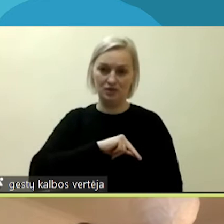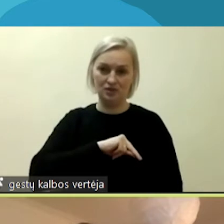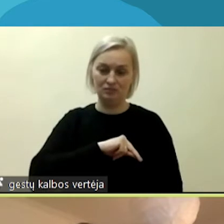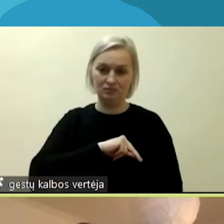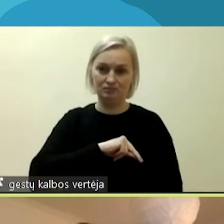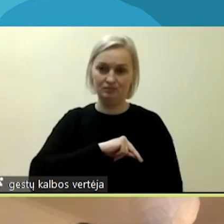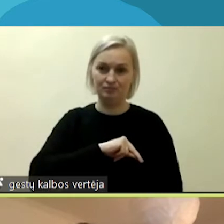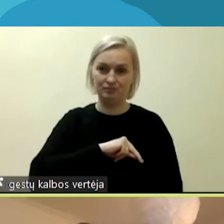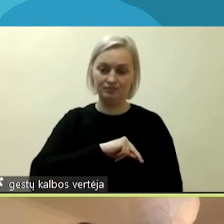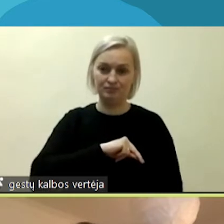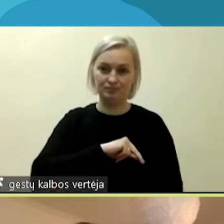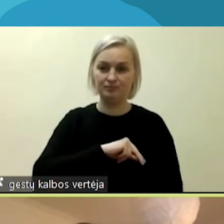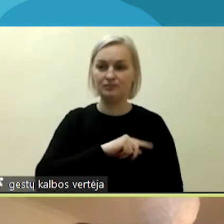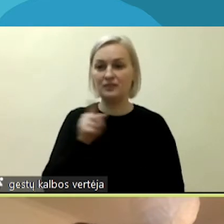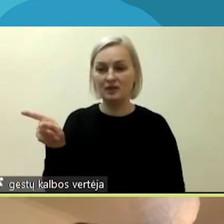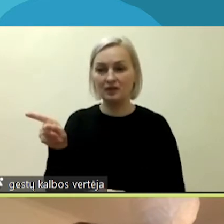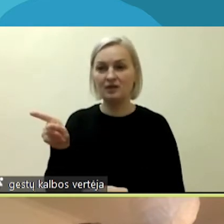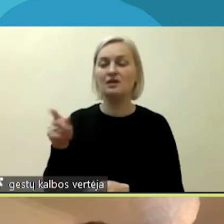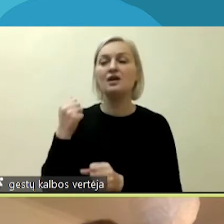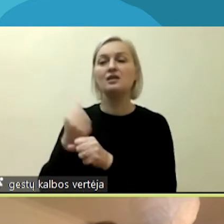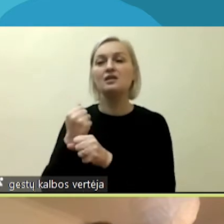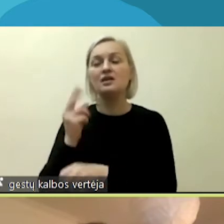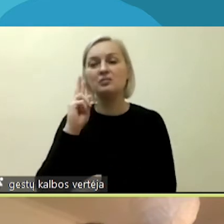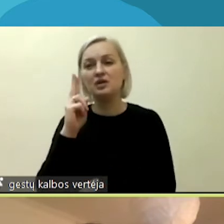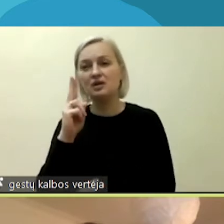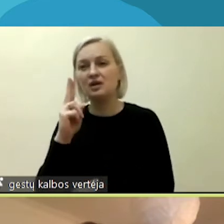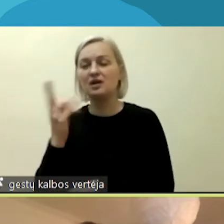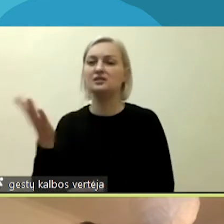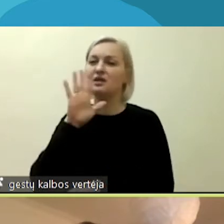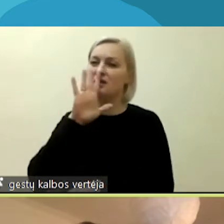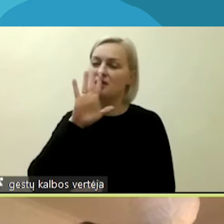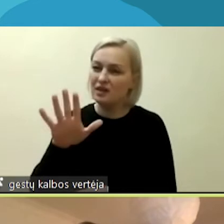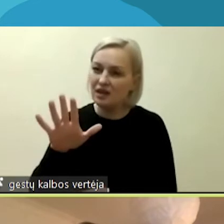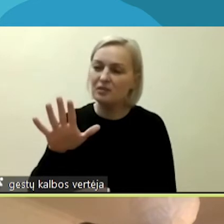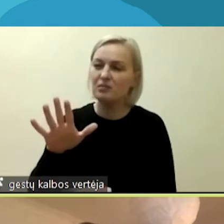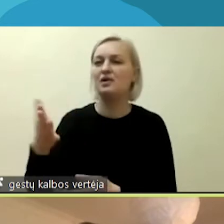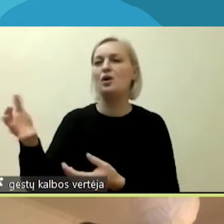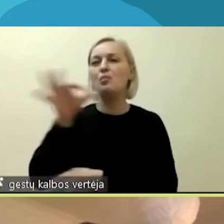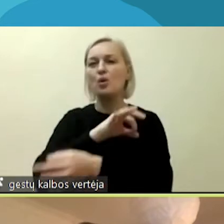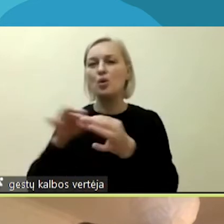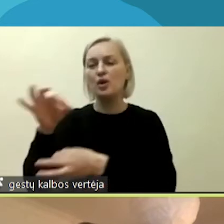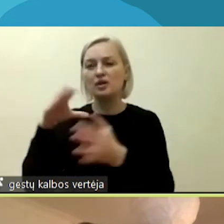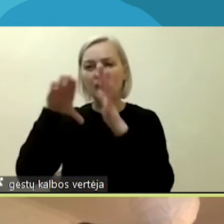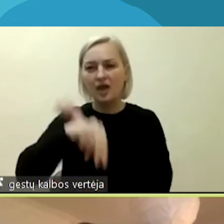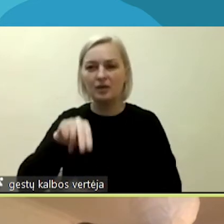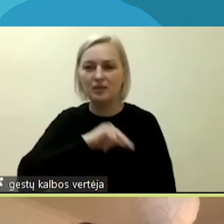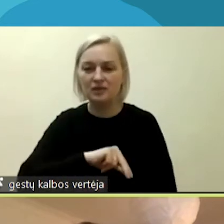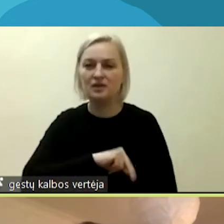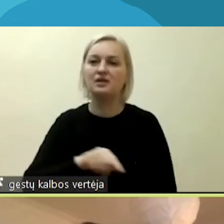kurie dirba su nepykantos, kovo su nepykanta projektu. Ir mes dirbame